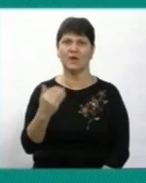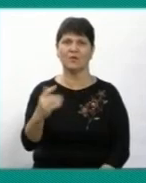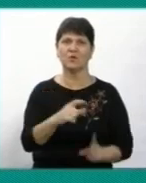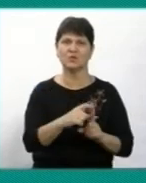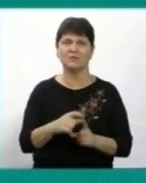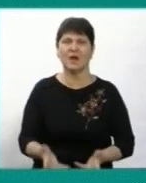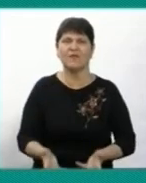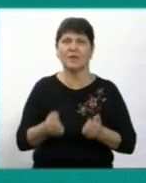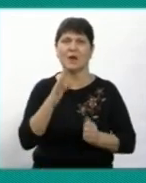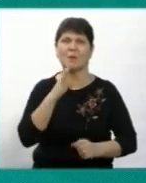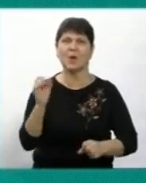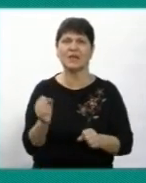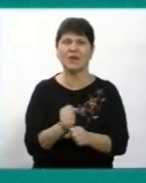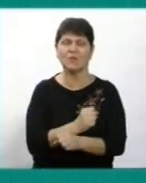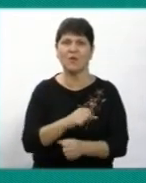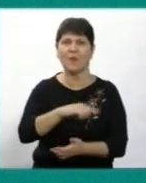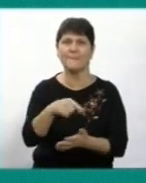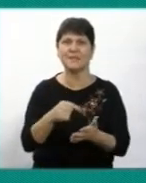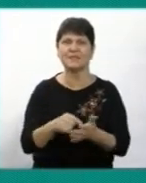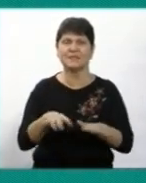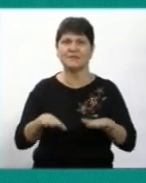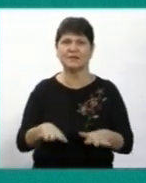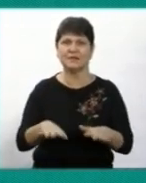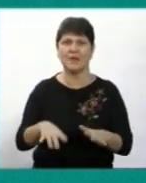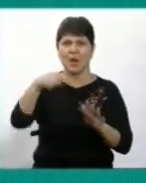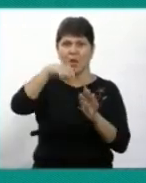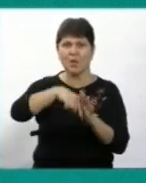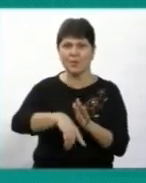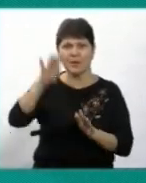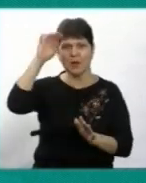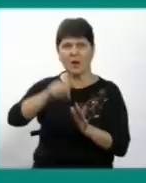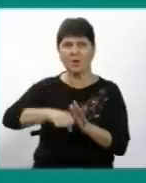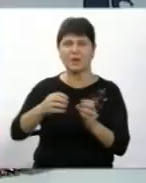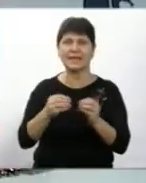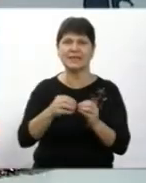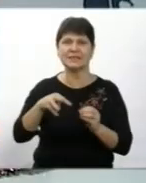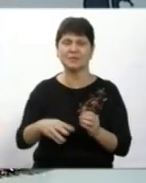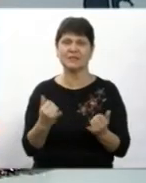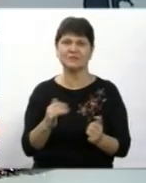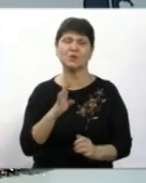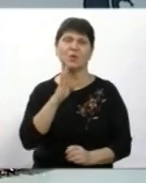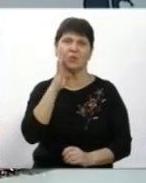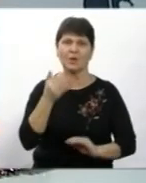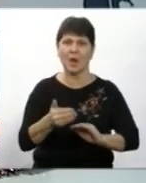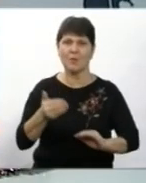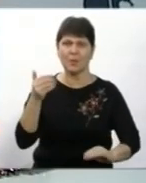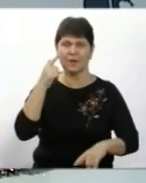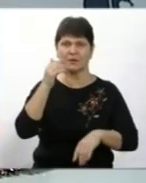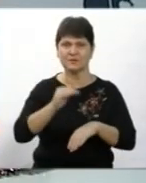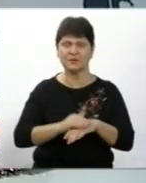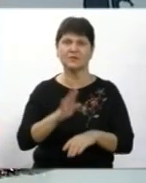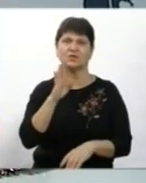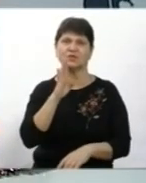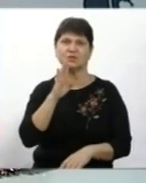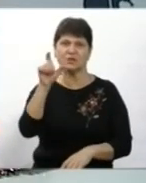виймали травмовано місцеві рятувальники, глибина колодязя 10 метрів Сталося це сьогодні вранці, попередньо встановлено, жінці було